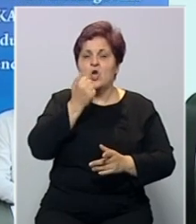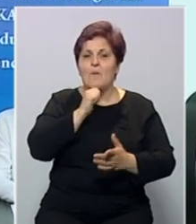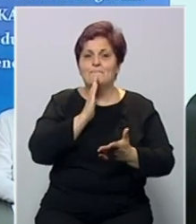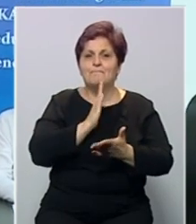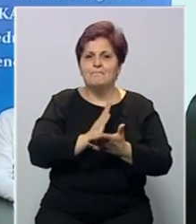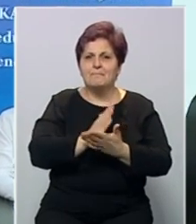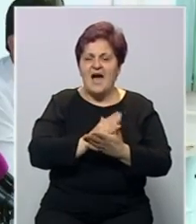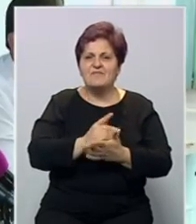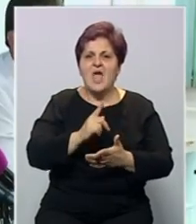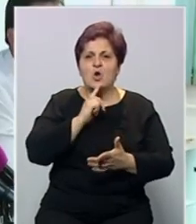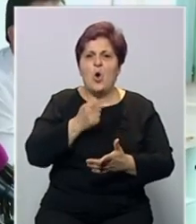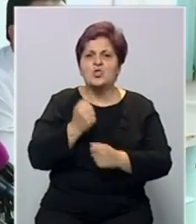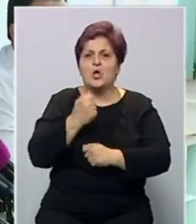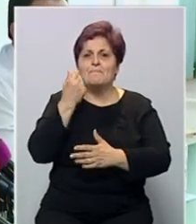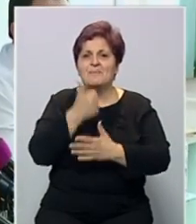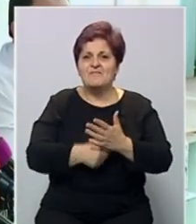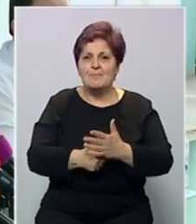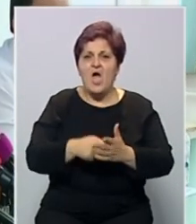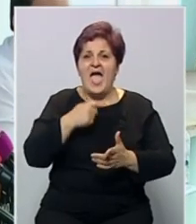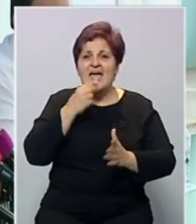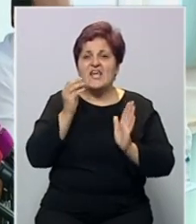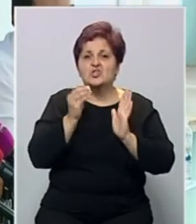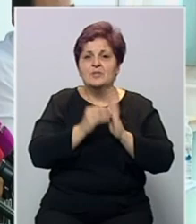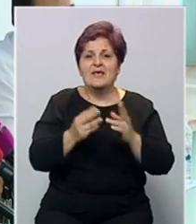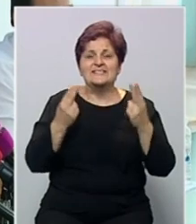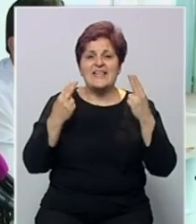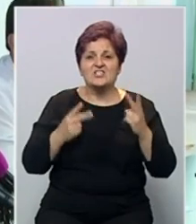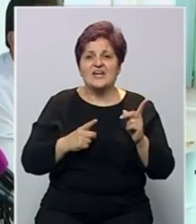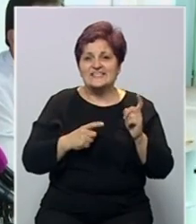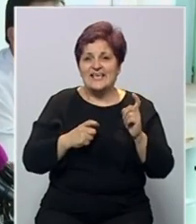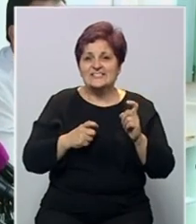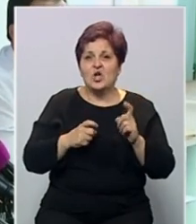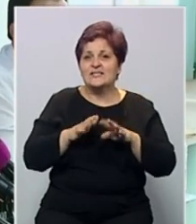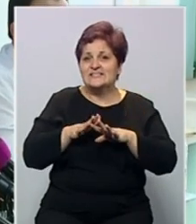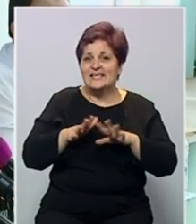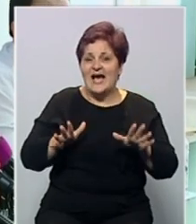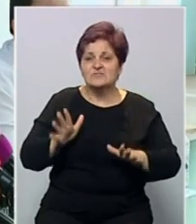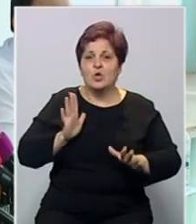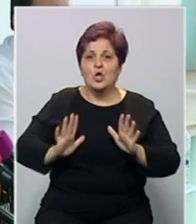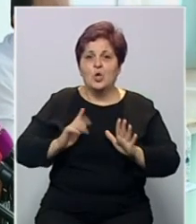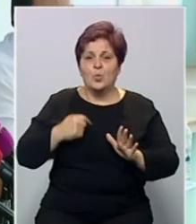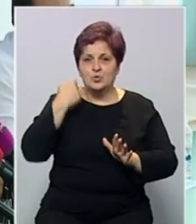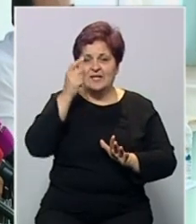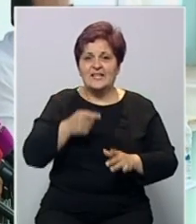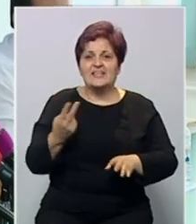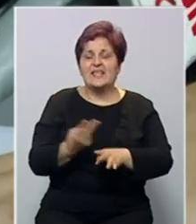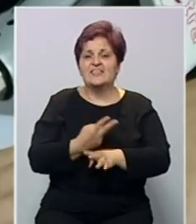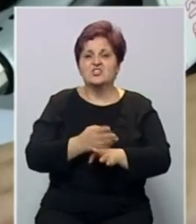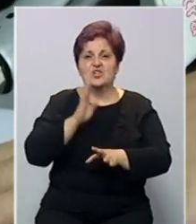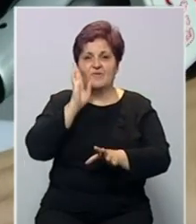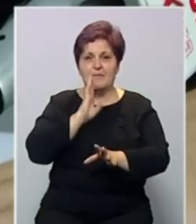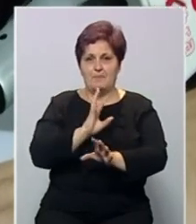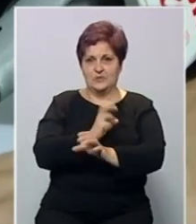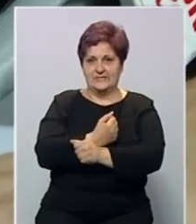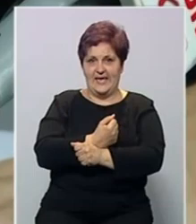Riječ je o pravilniku koji se donosi prvi put, a riječ je o datumima značajnim za historijski razvoj i kulturni identitet